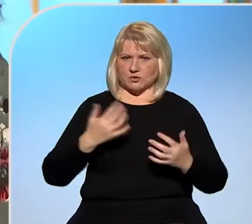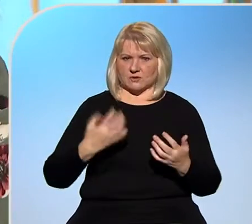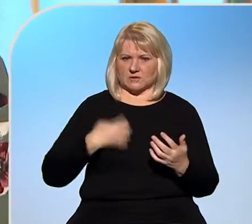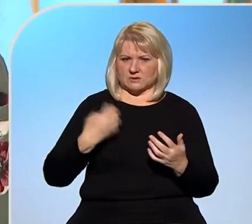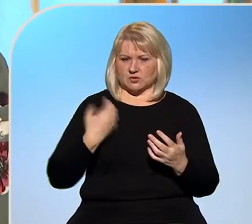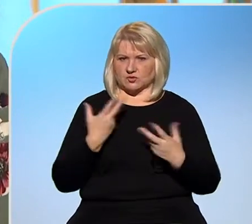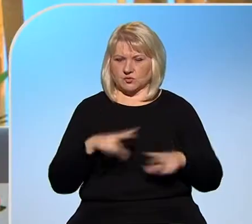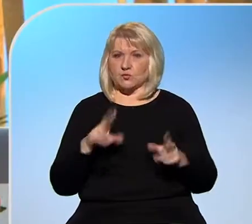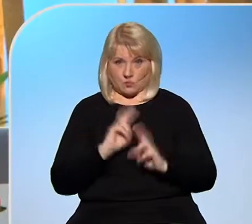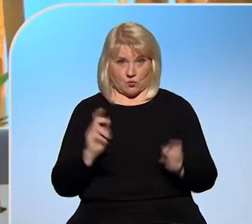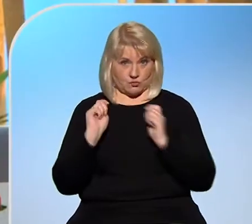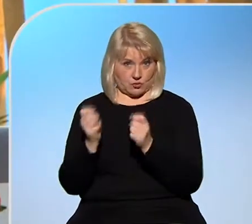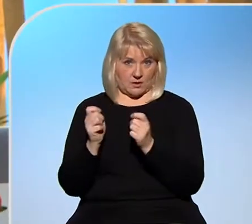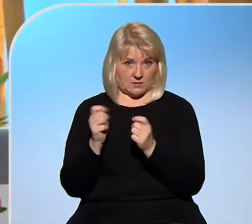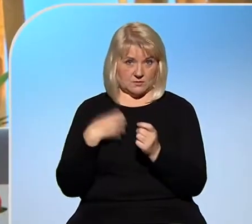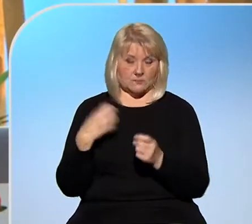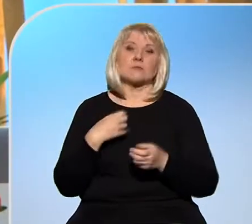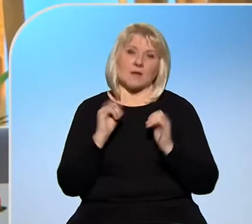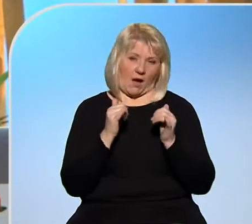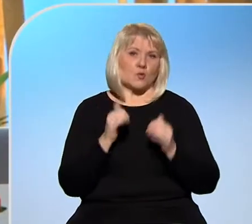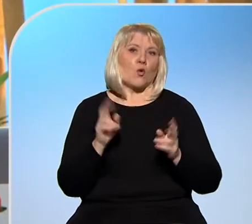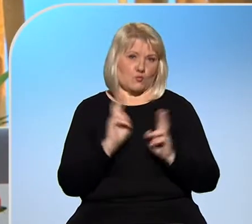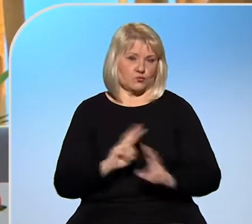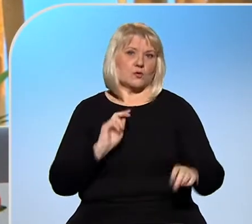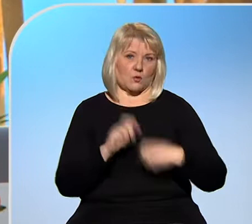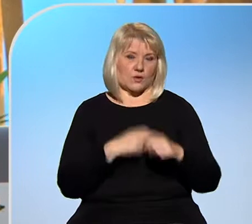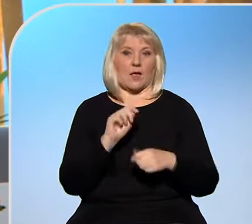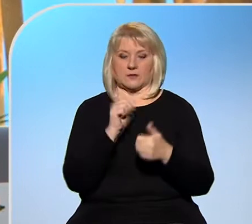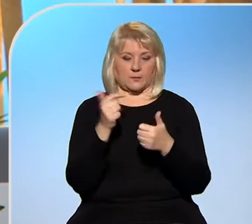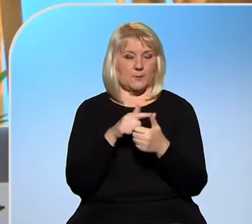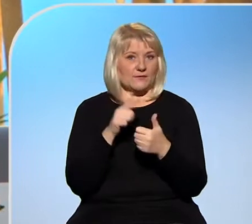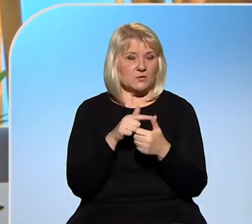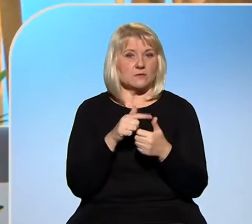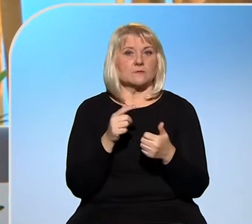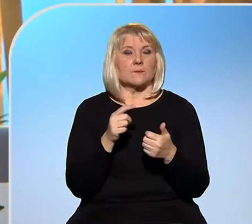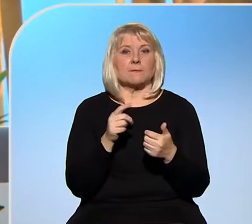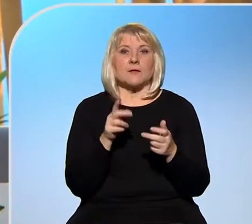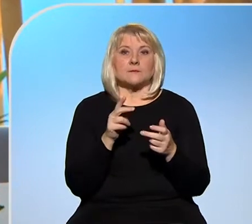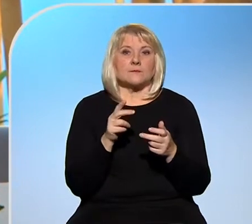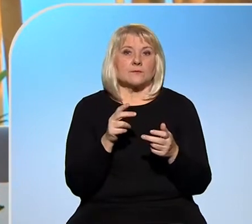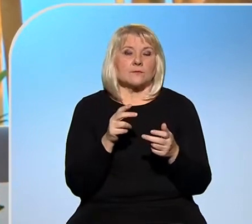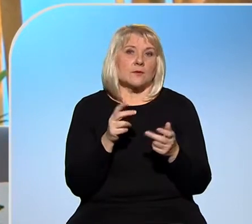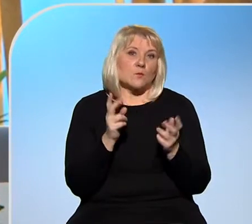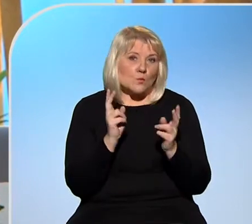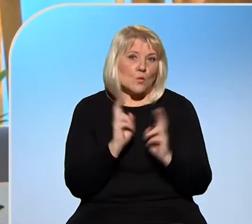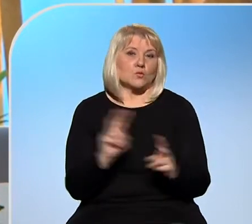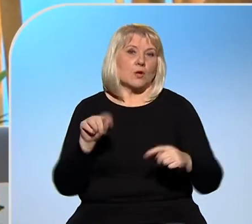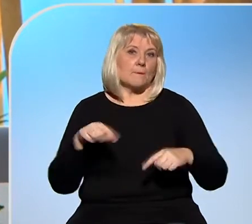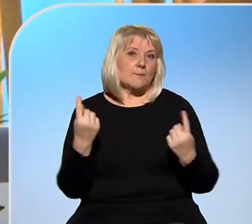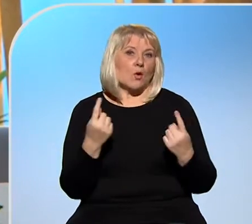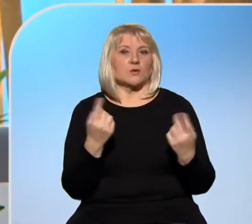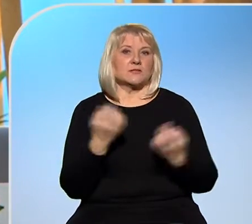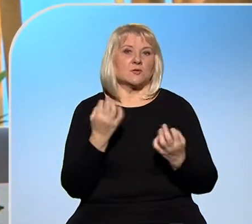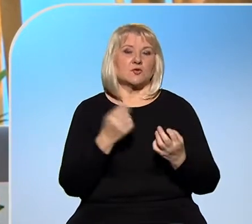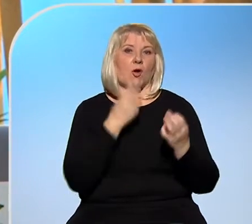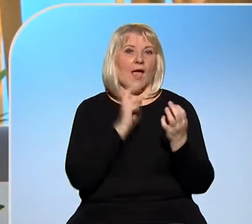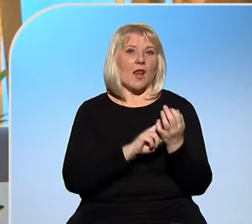Ano, existuje tato možnost. V podstatě můžou nastat dvě situace. Tou první je, že nebyl funkční elektroměr či plenoměr.